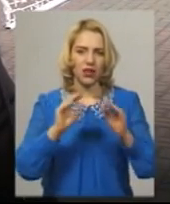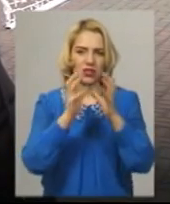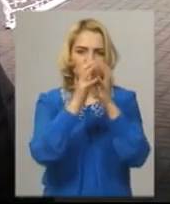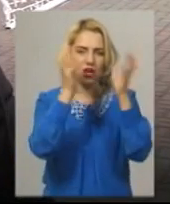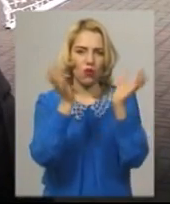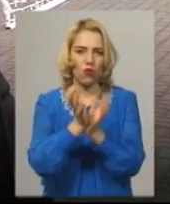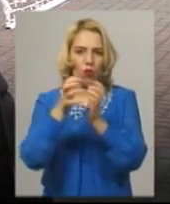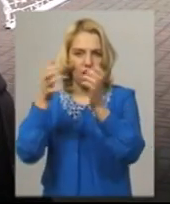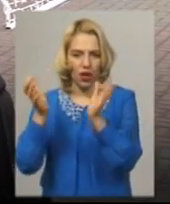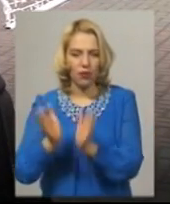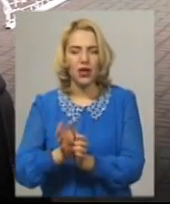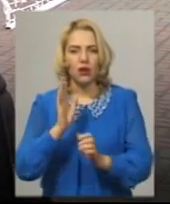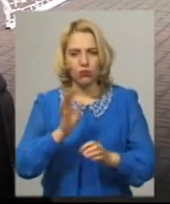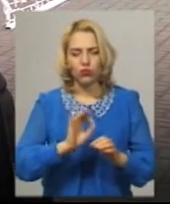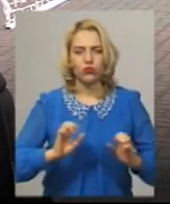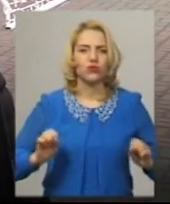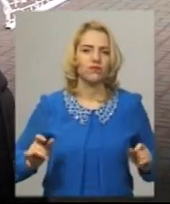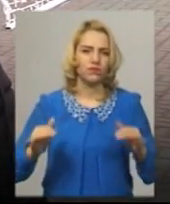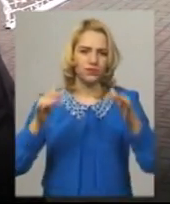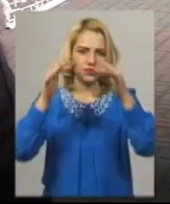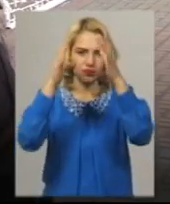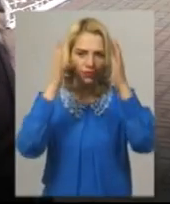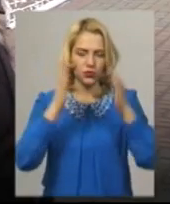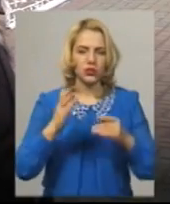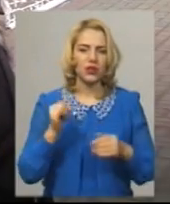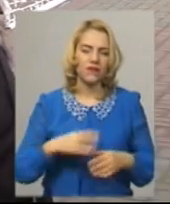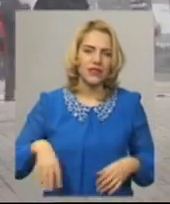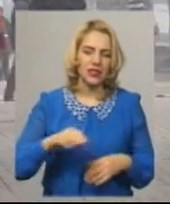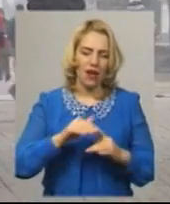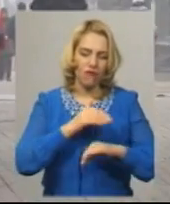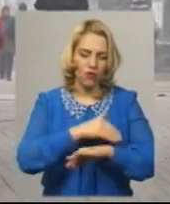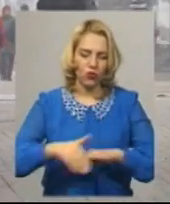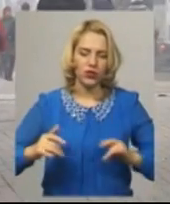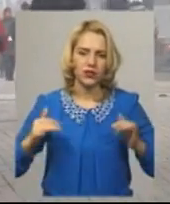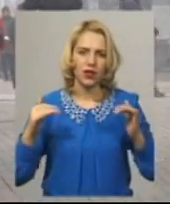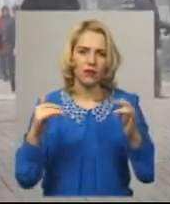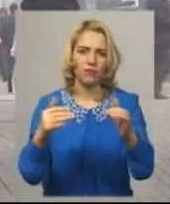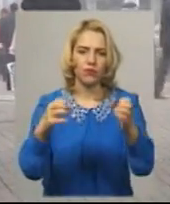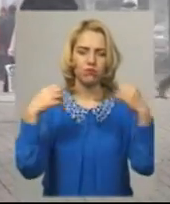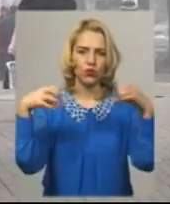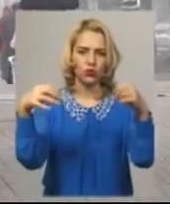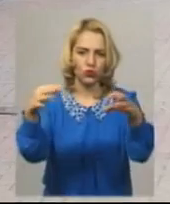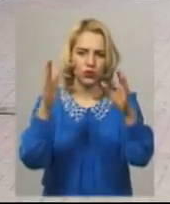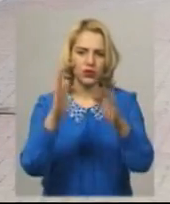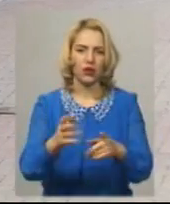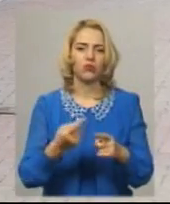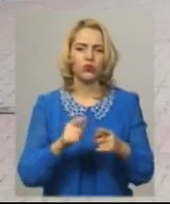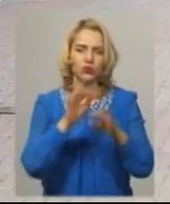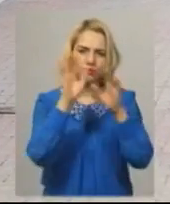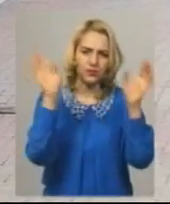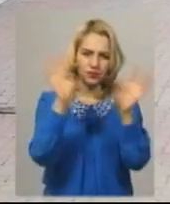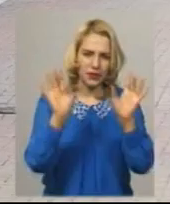засвітимо вогні головної ялинки і усю вулицю Проскурівську, на якій з'явиться додаткова ілюмінація.